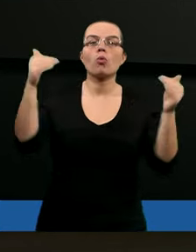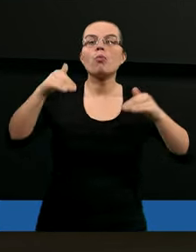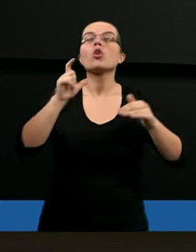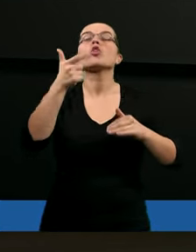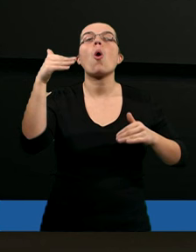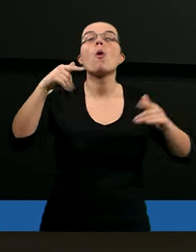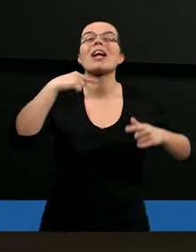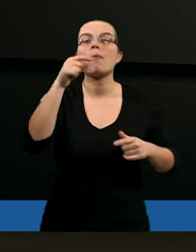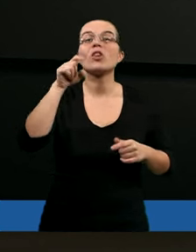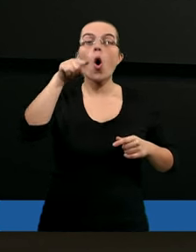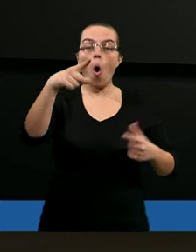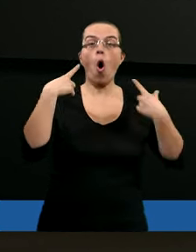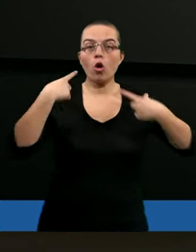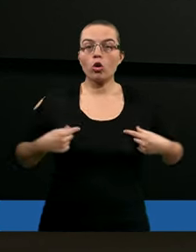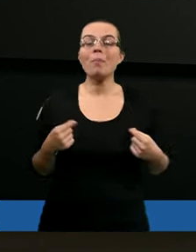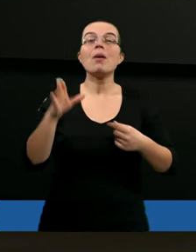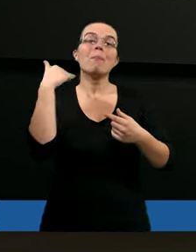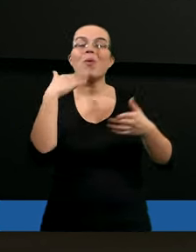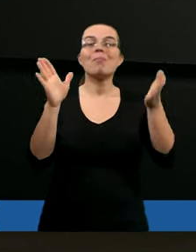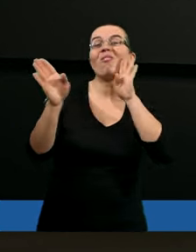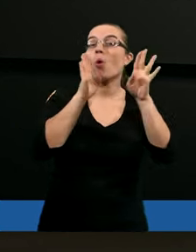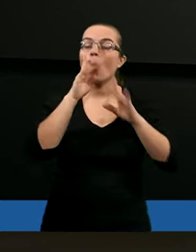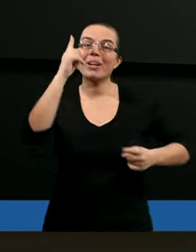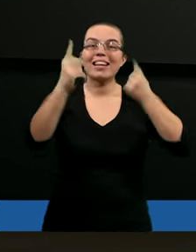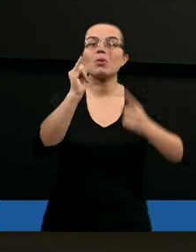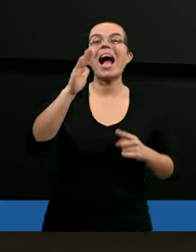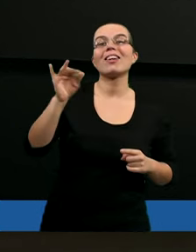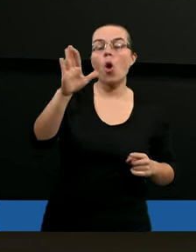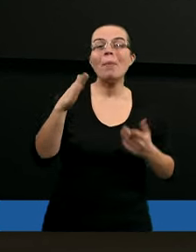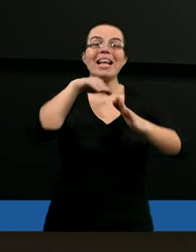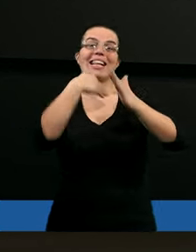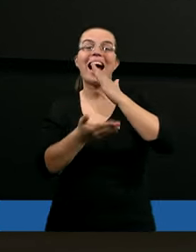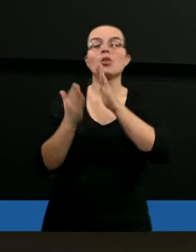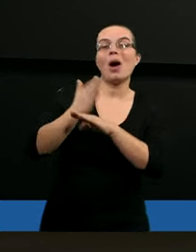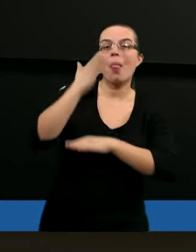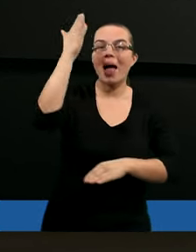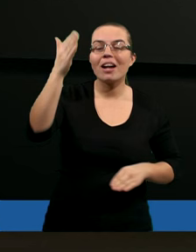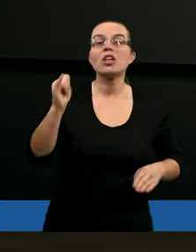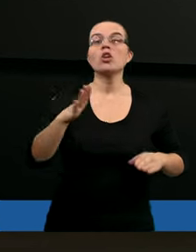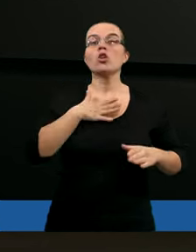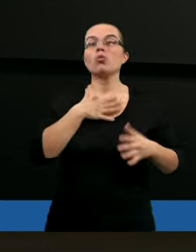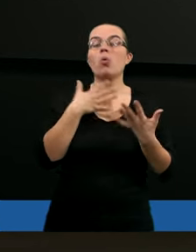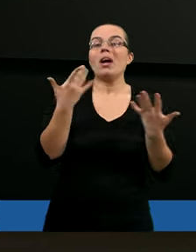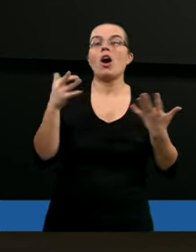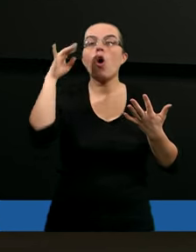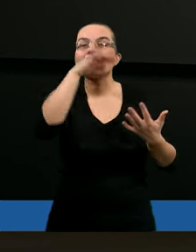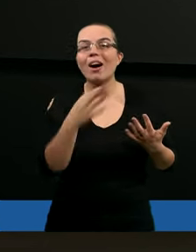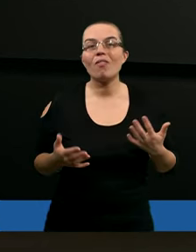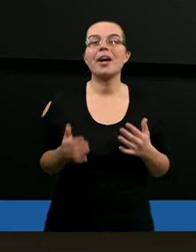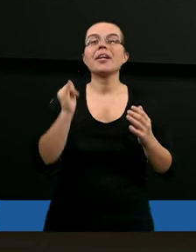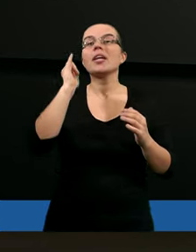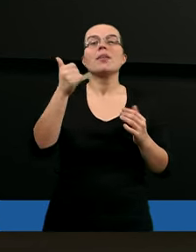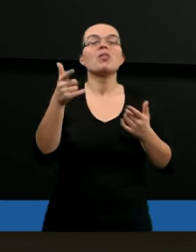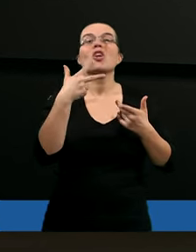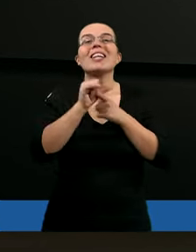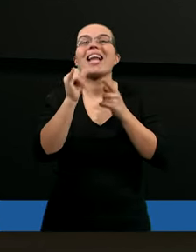byście powiedzieli osobie, która właśnie byłaby w podobnej sytuacji, traciłaby nadzieję, no i widzielibyście, że nie